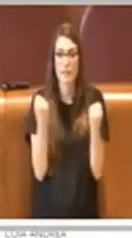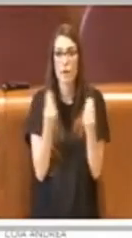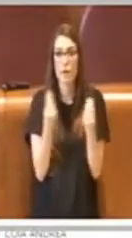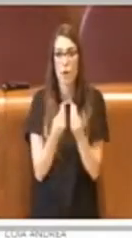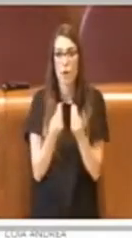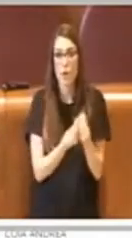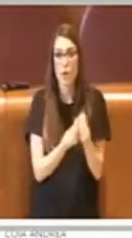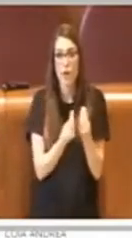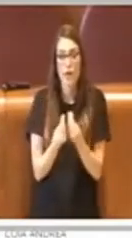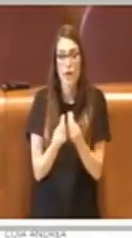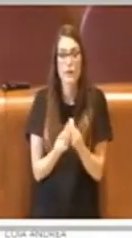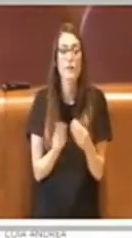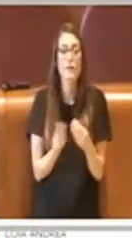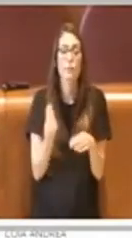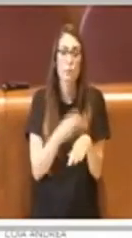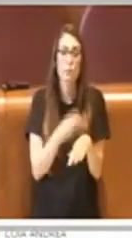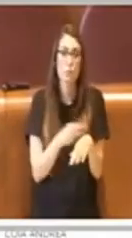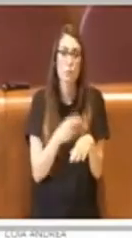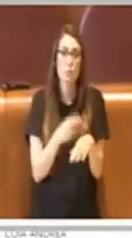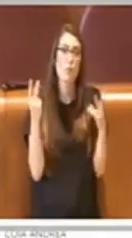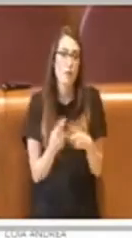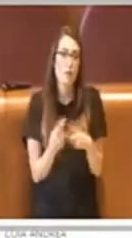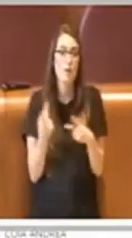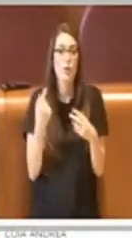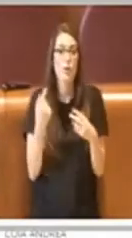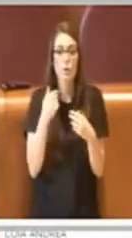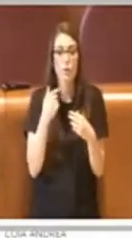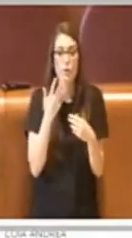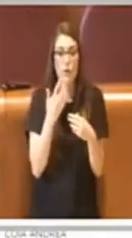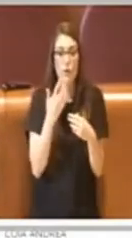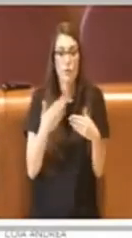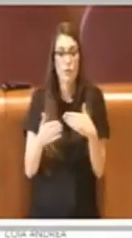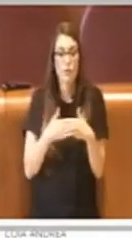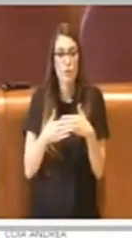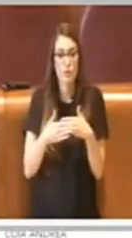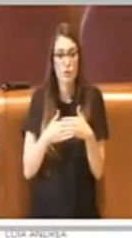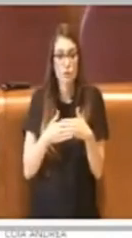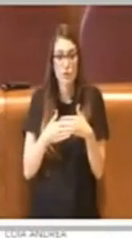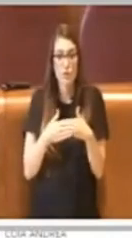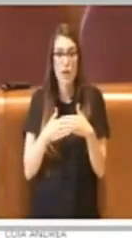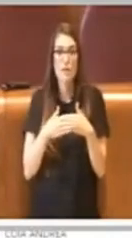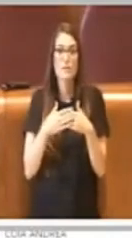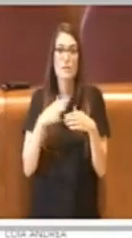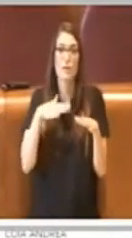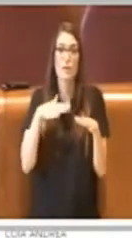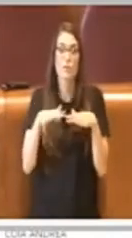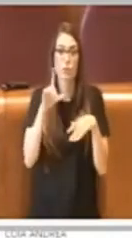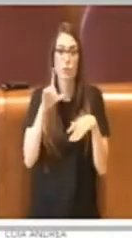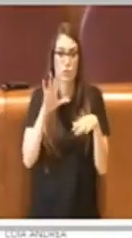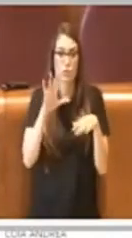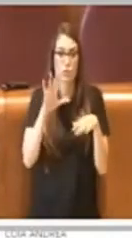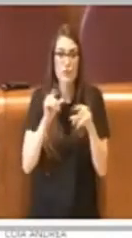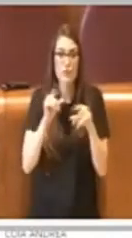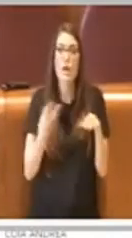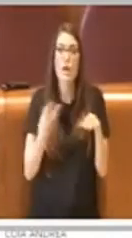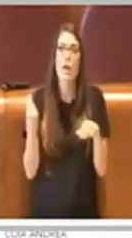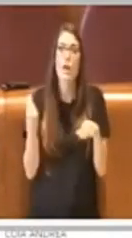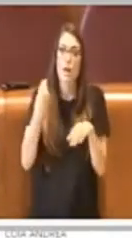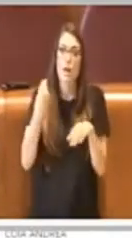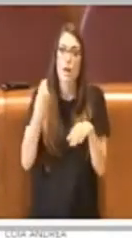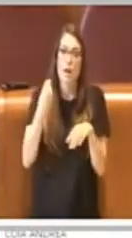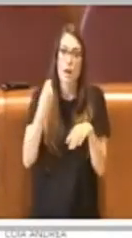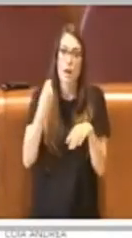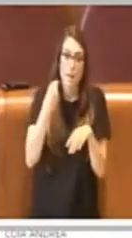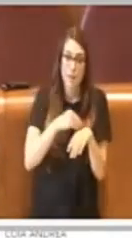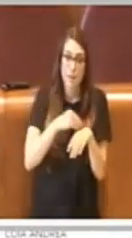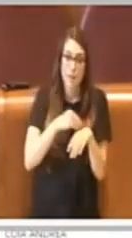soprattutto non per portare la nostra vicinanza sia come il Movimento 5 Stelle ma come ha detto giustamente il consigliere Peronzi